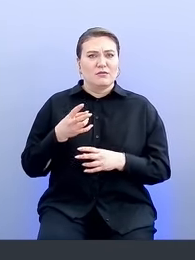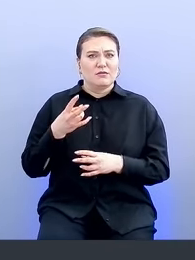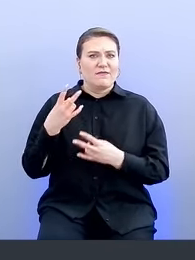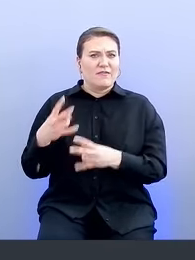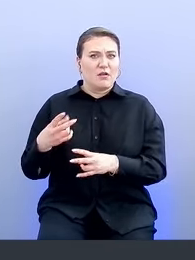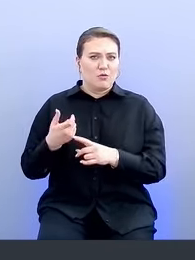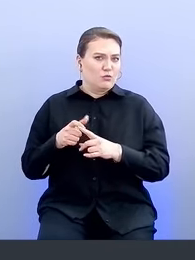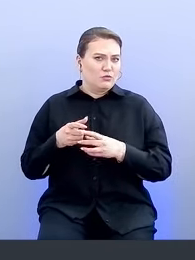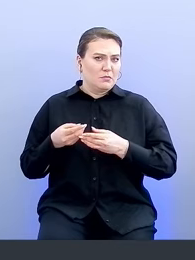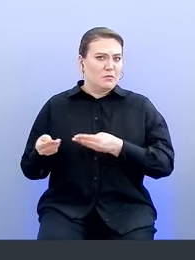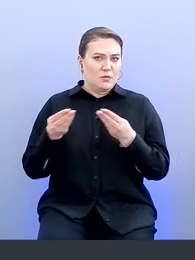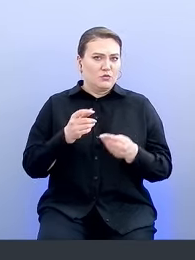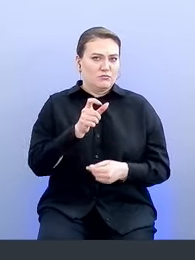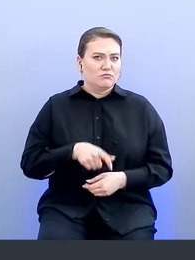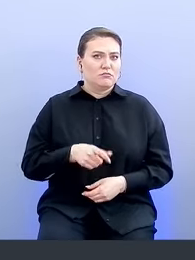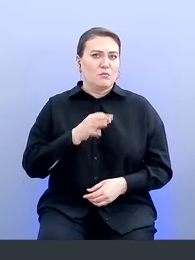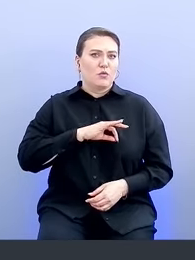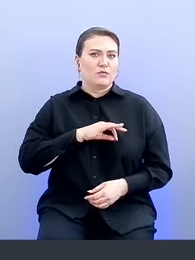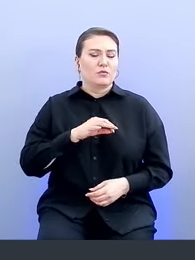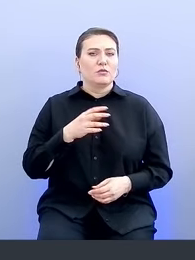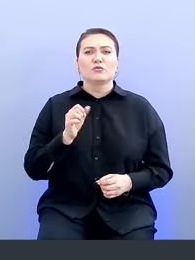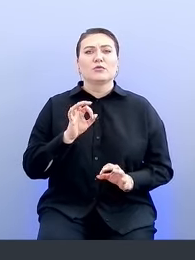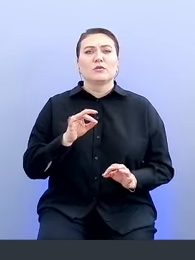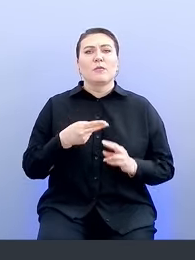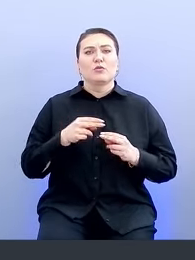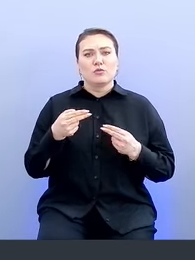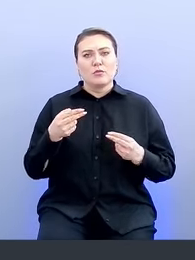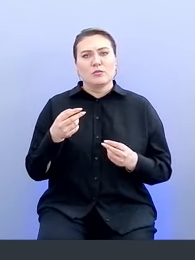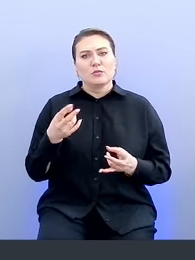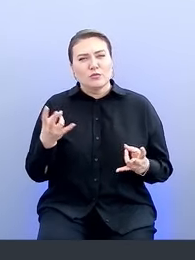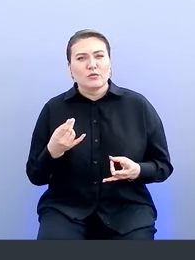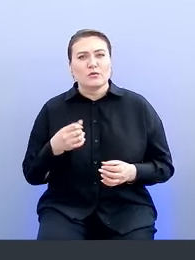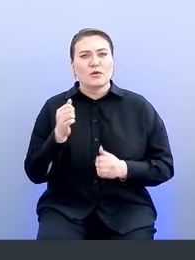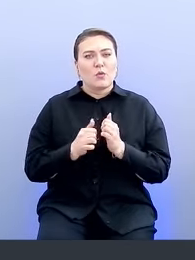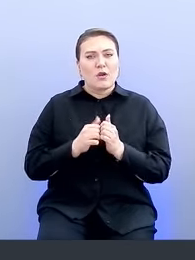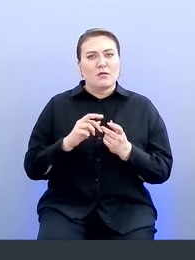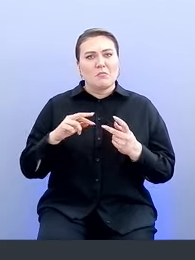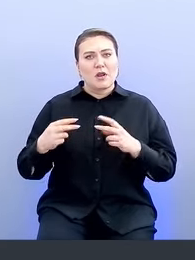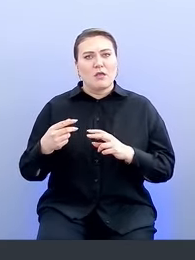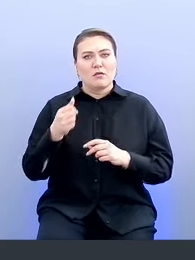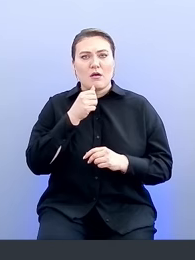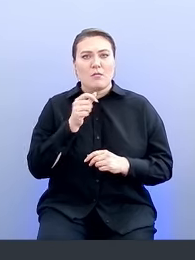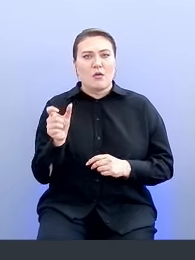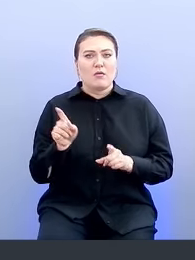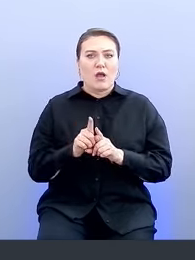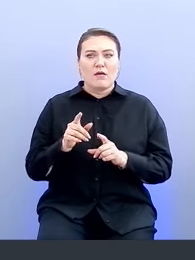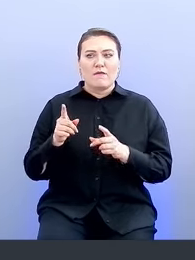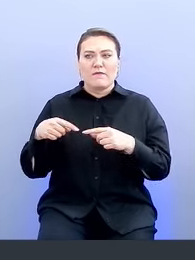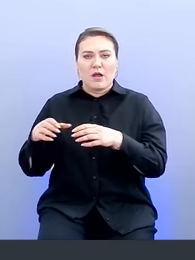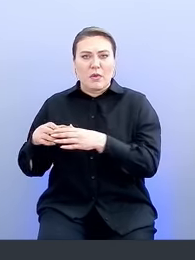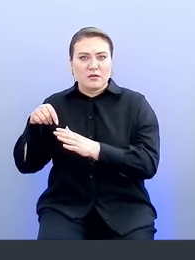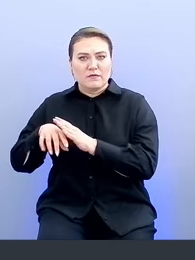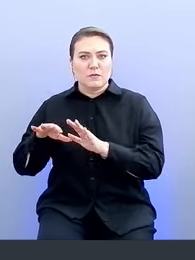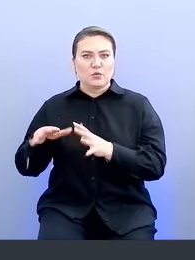какие-нибудь АБ-тесты и так далее. То есть что можете сказать на эту тему? Стоит ли регулярно менять пароль, как в корпоративном случае, внутри